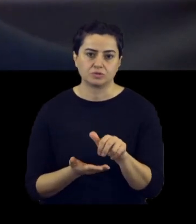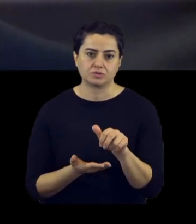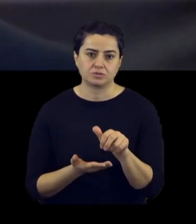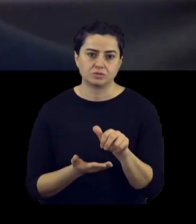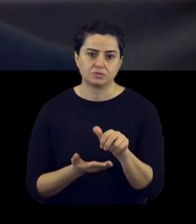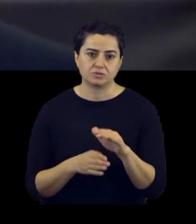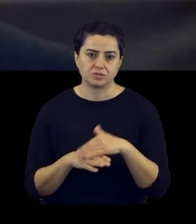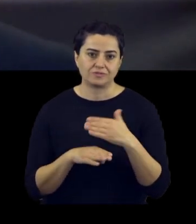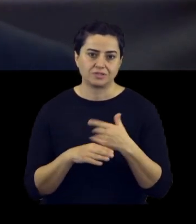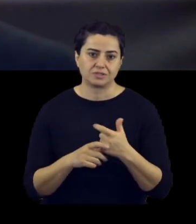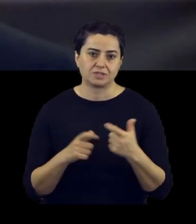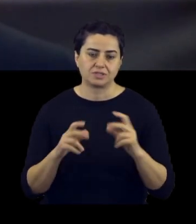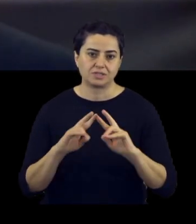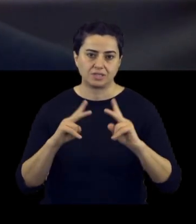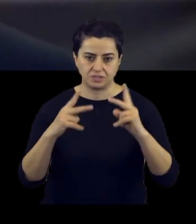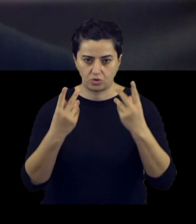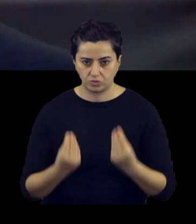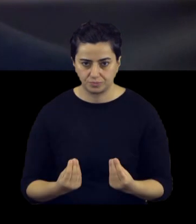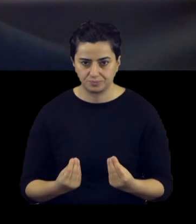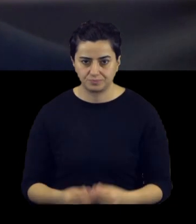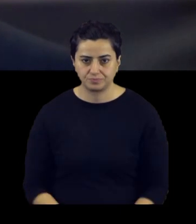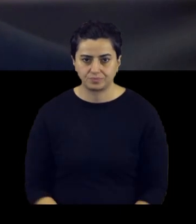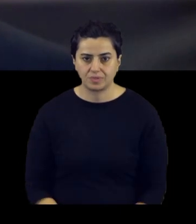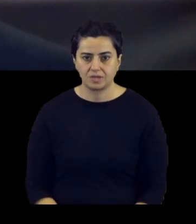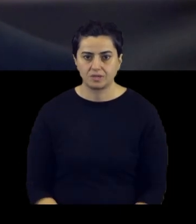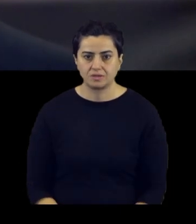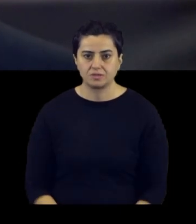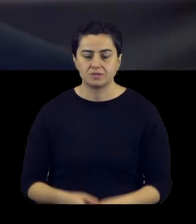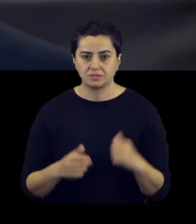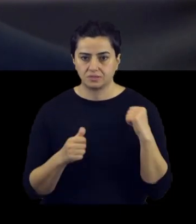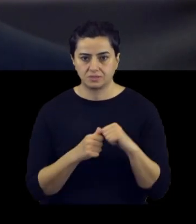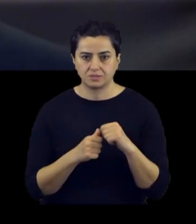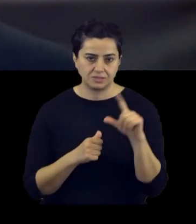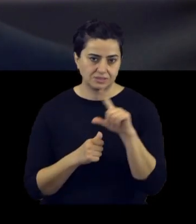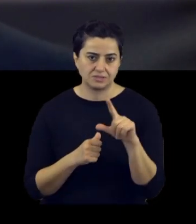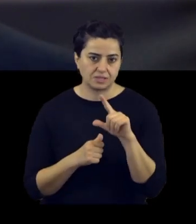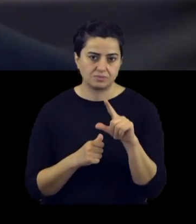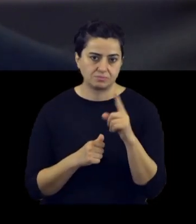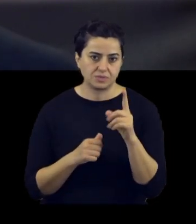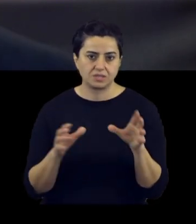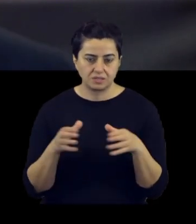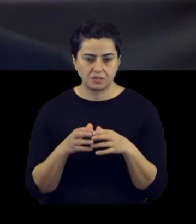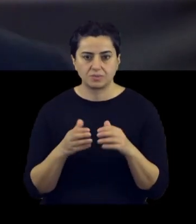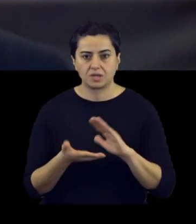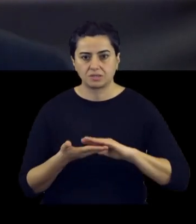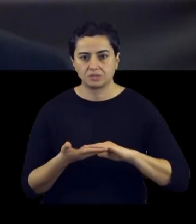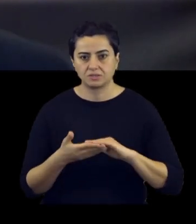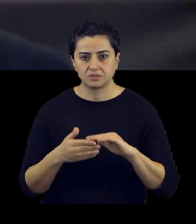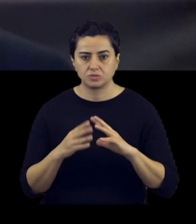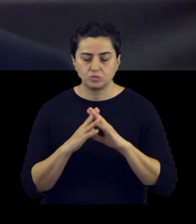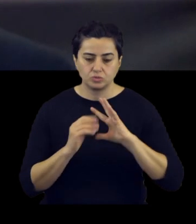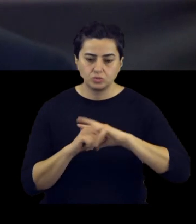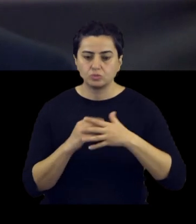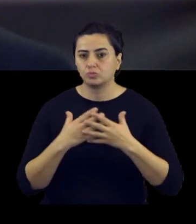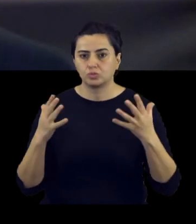yavaş yavaş geçmeye başladım. Daha sonrasında yine lise yıllarında bir robotik takımı kurduk arkadaşlarımla ve